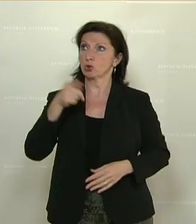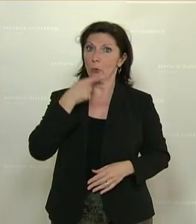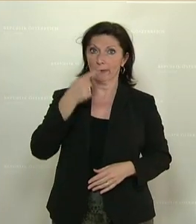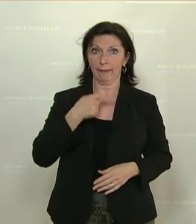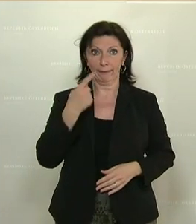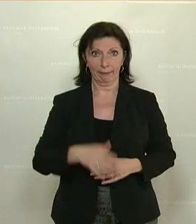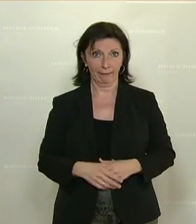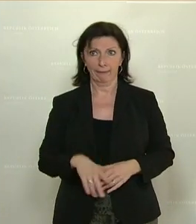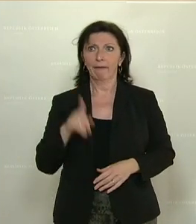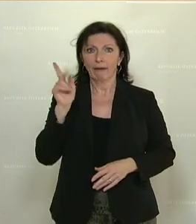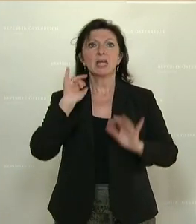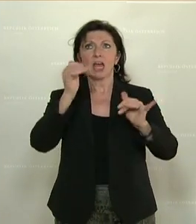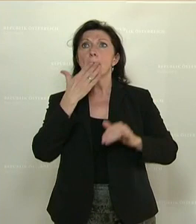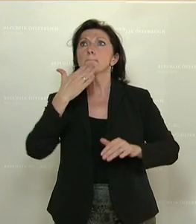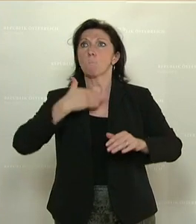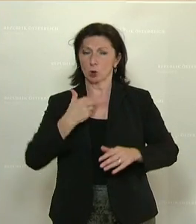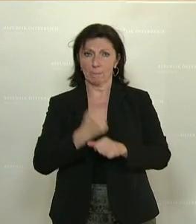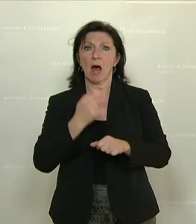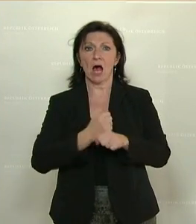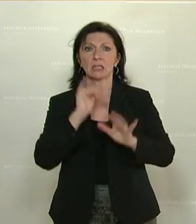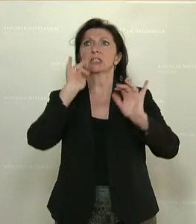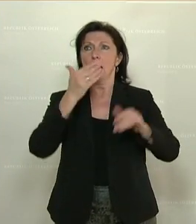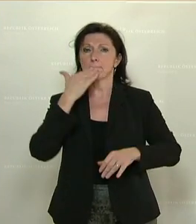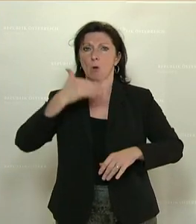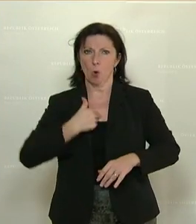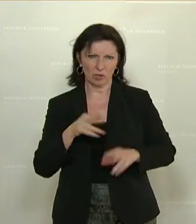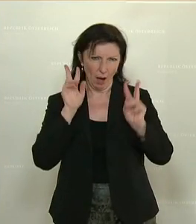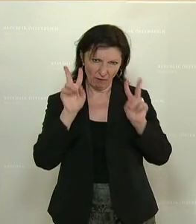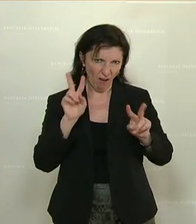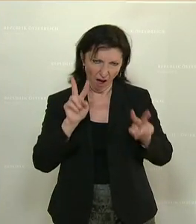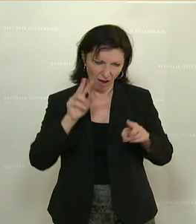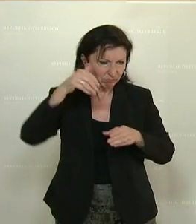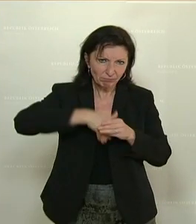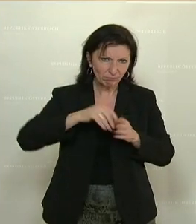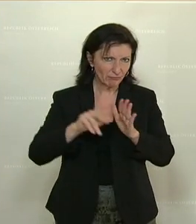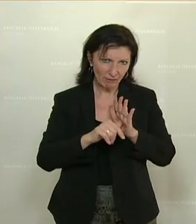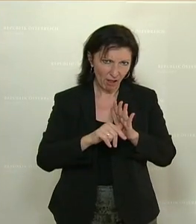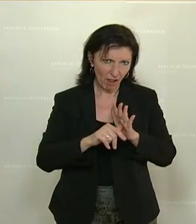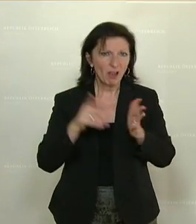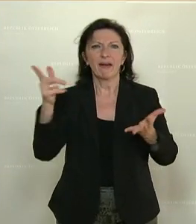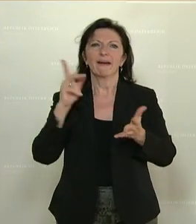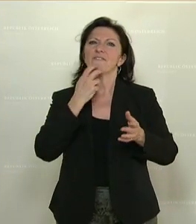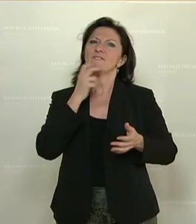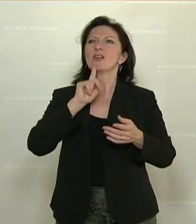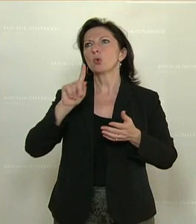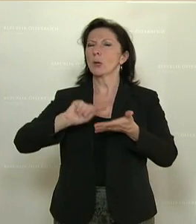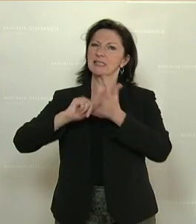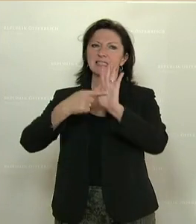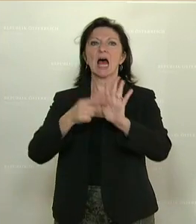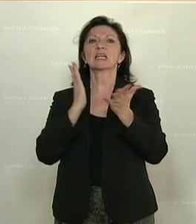Inhaltslose Absichtserklärungen sollen zudem den Eindruck erwecken, dass Aktivitäten stattfinden.